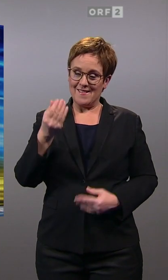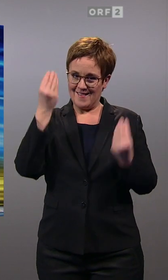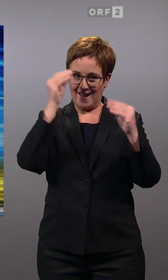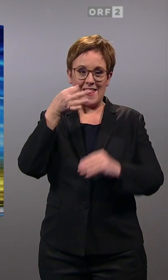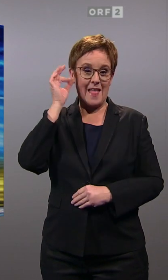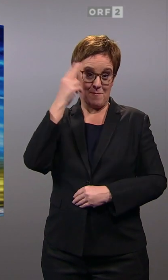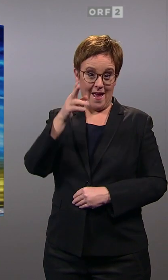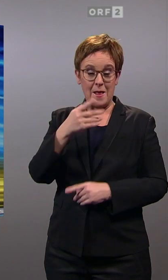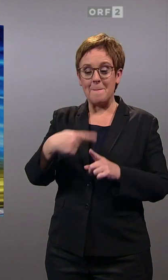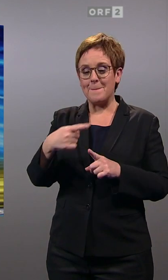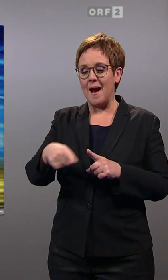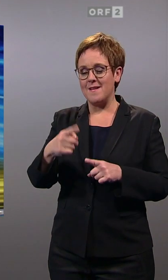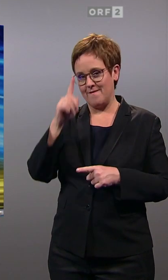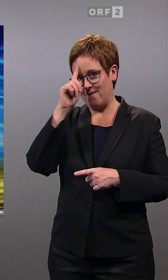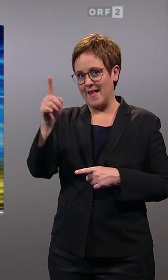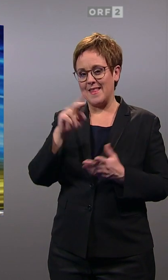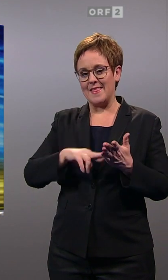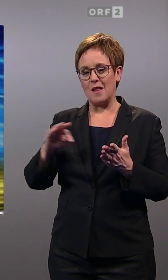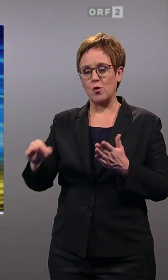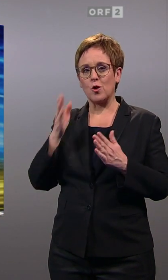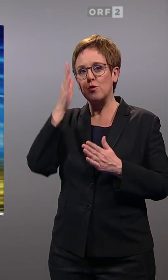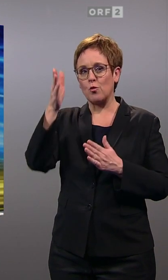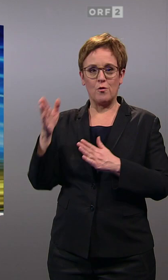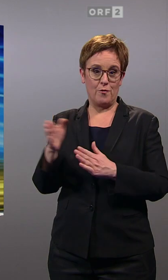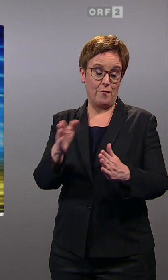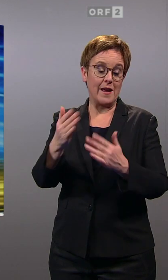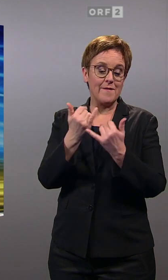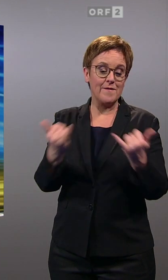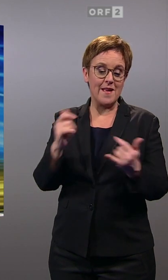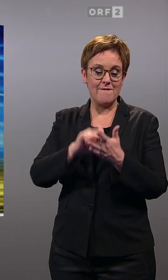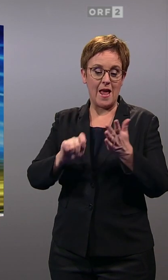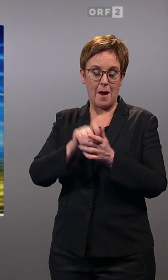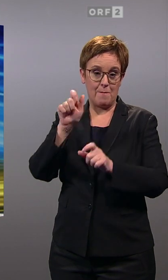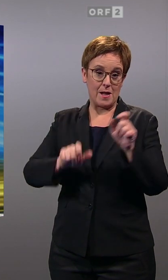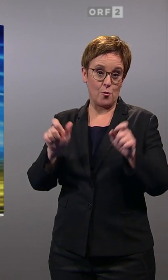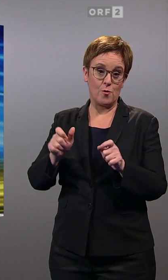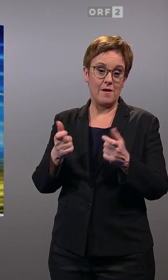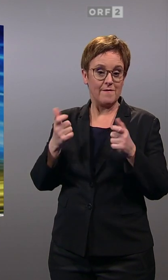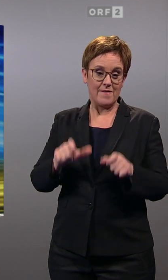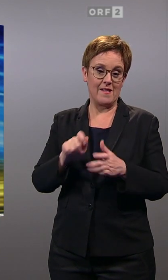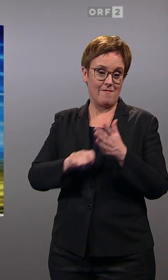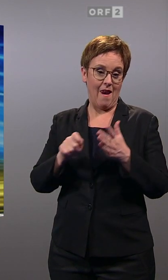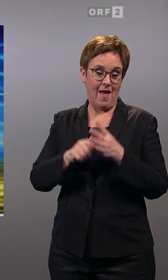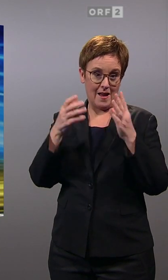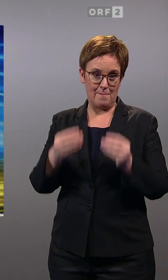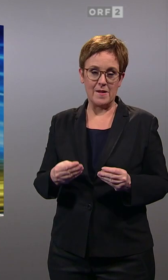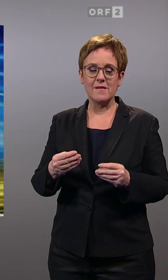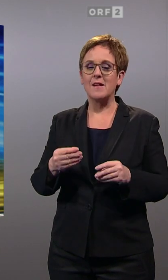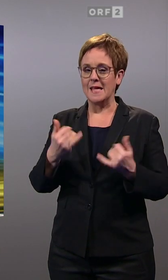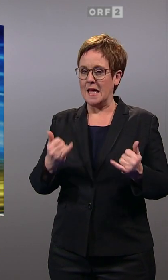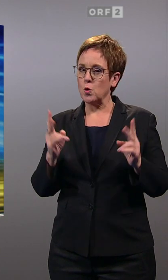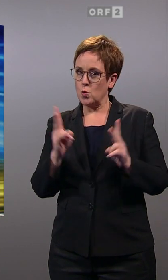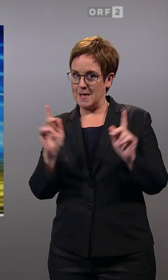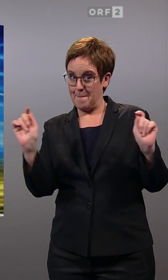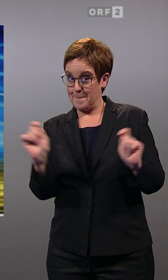bald wissen wir, welchen politischen Weg Niederösterreich einschlagen wird, wie sich die Wählerinnen und Wähler entschieden haben. Wir melden uns gleich wieder. Bleiben Sie